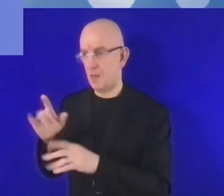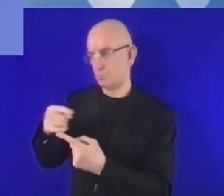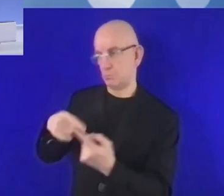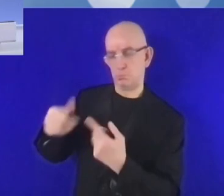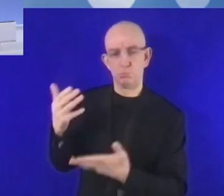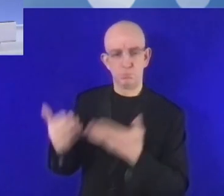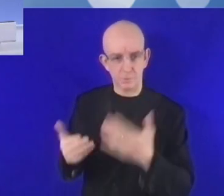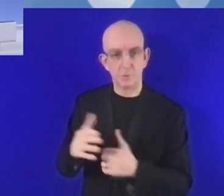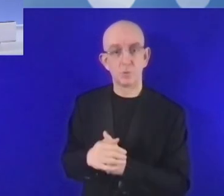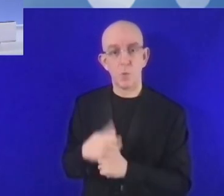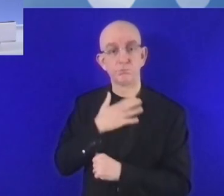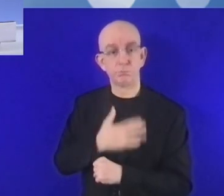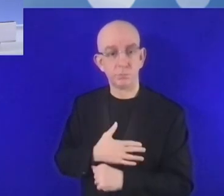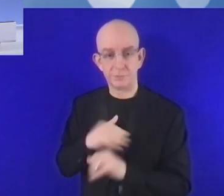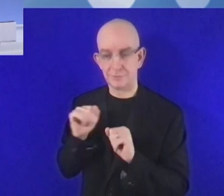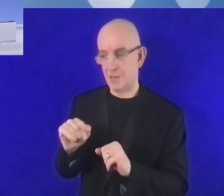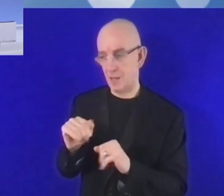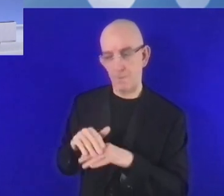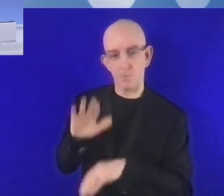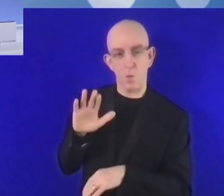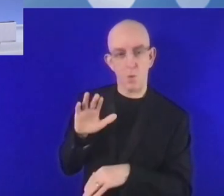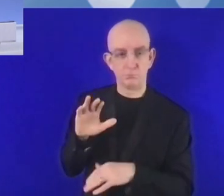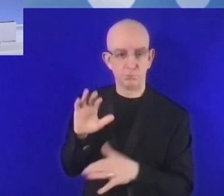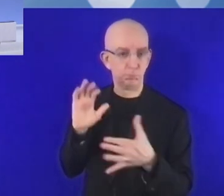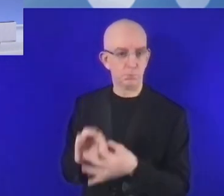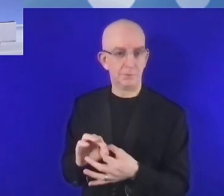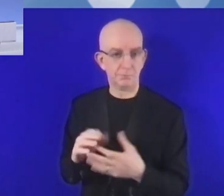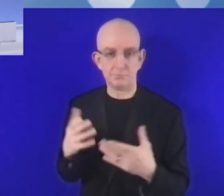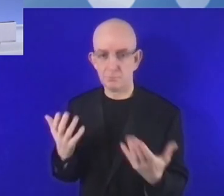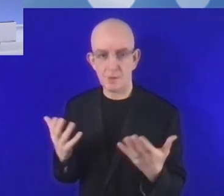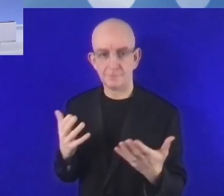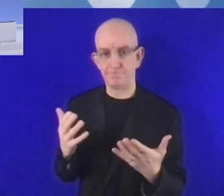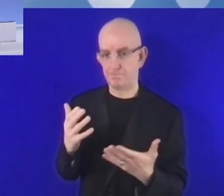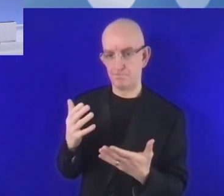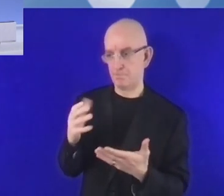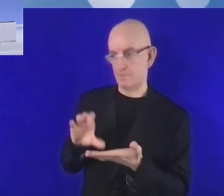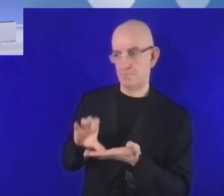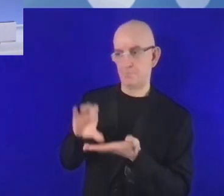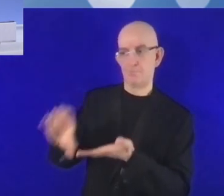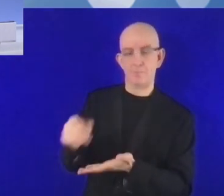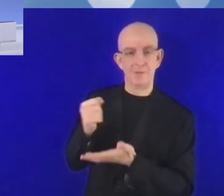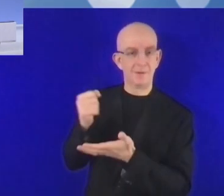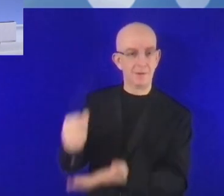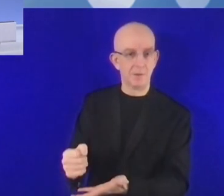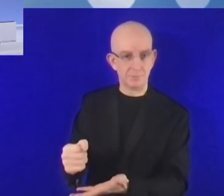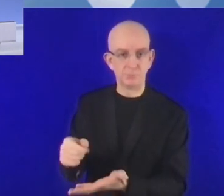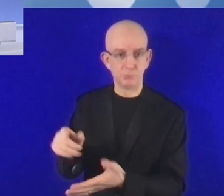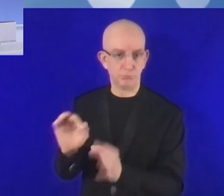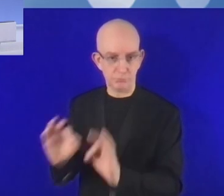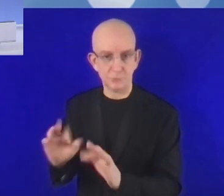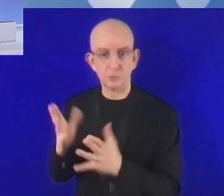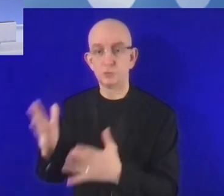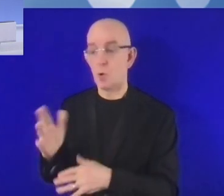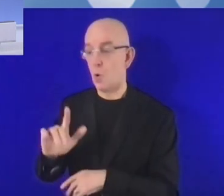إلى مسألة الاستثمار في وقت لاحظ إن سامح لنا